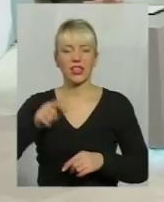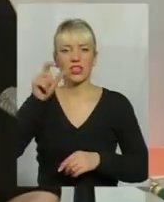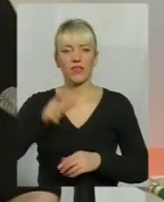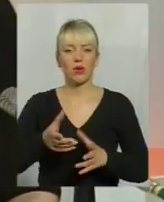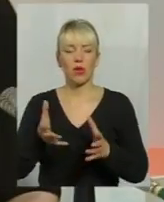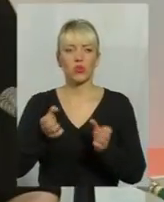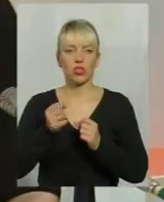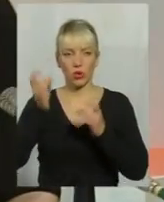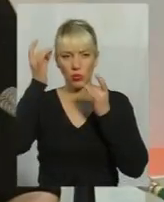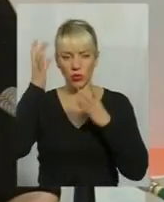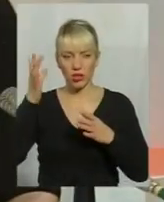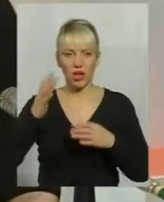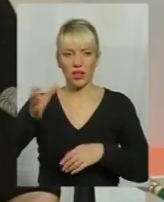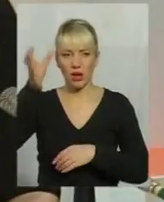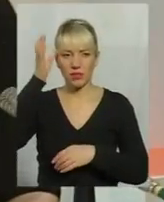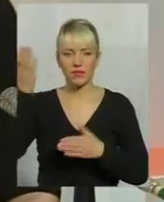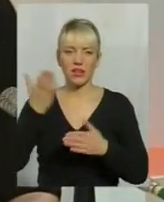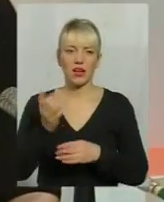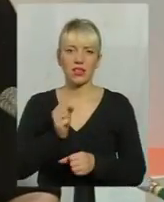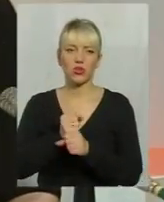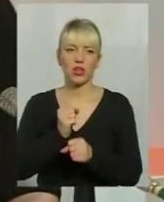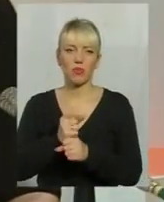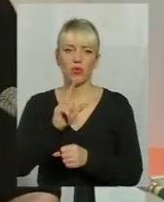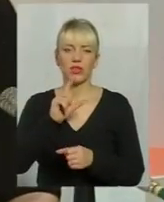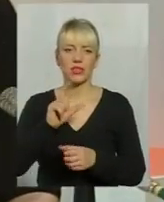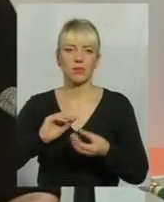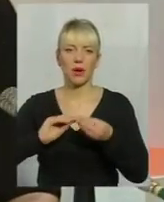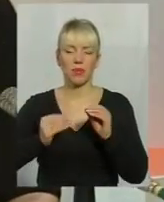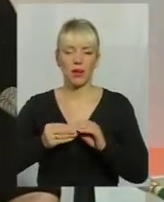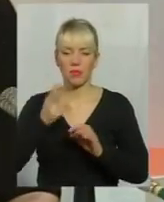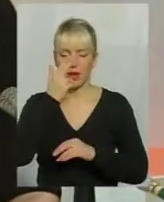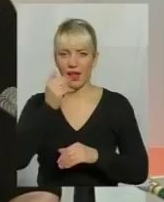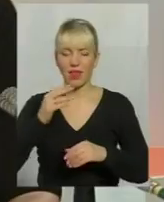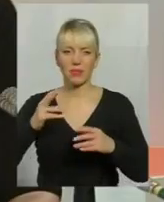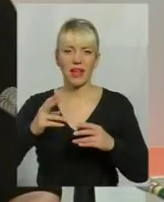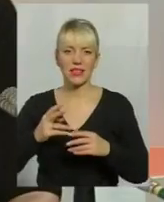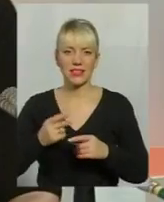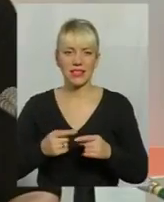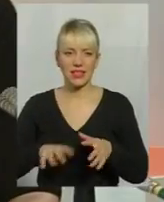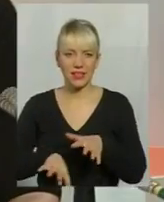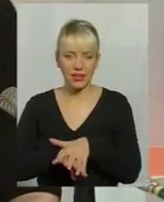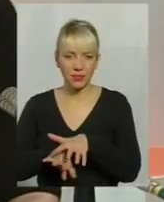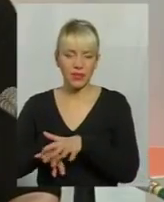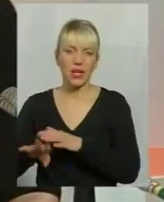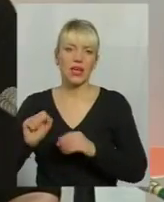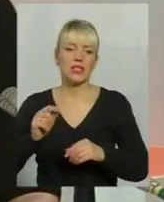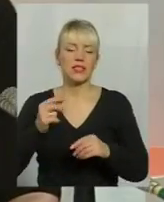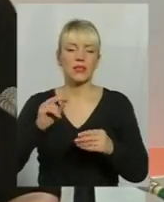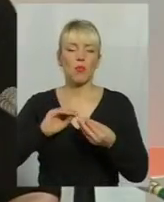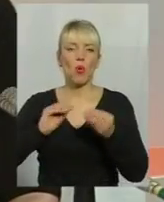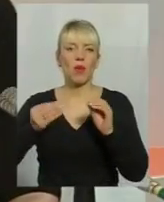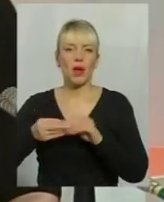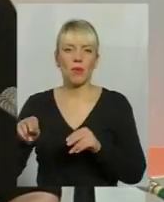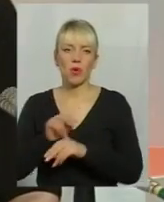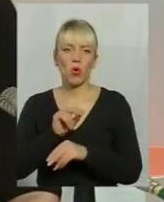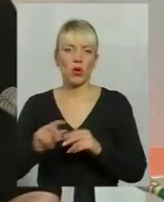образование, який працює з проблемами адаптации, з проблемами коррекції, якій то